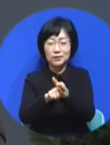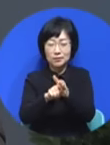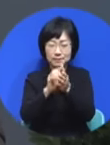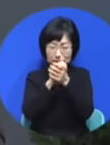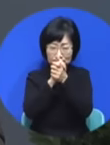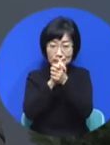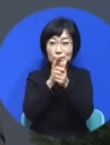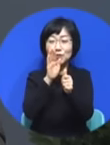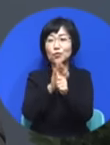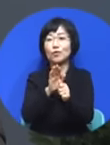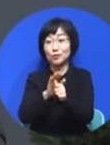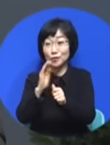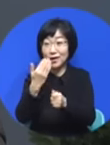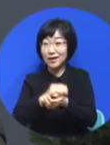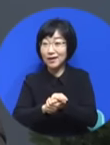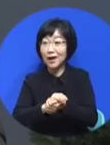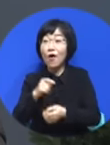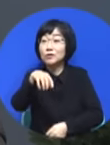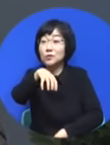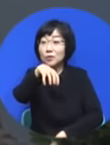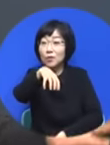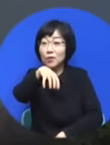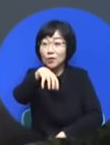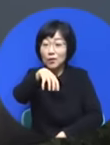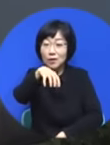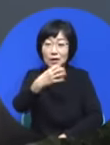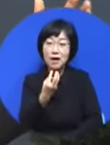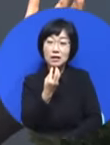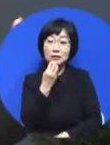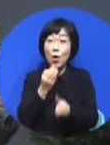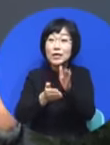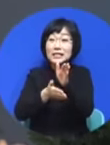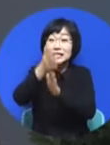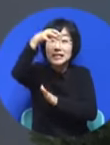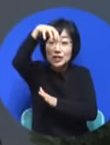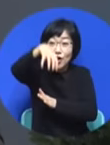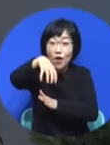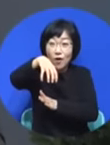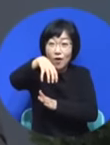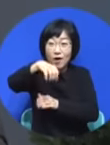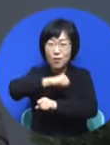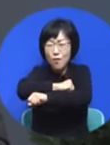어디서 합니까? 서울시청 강장에서 모여 기도하겠습니까?